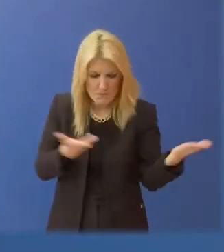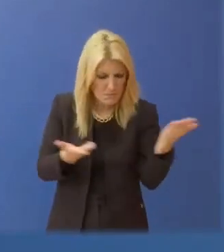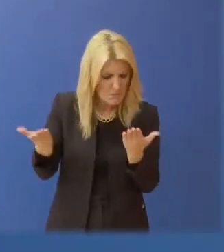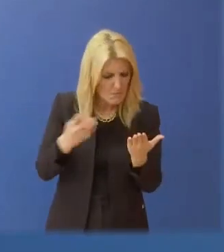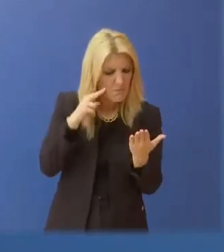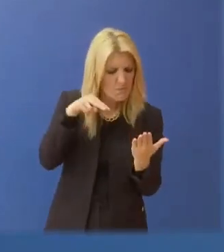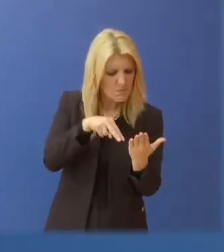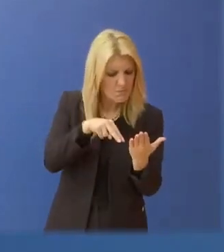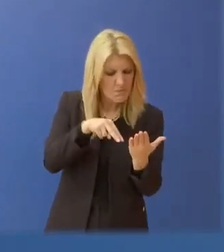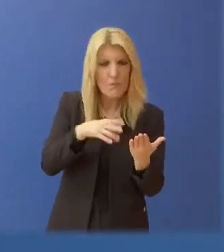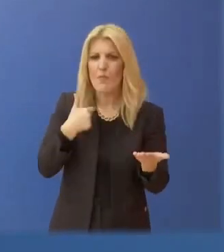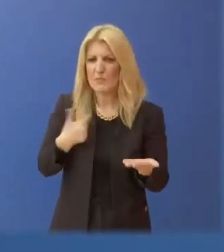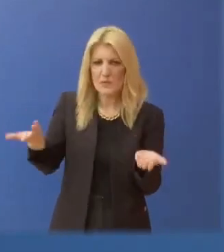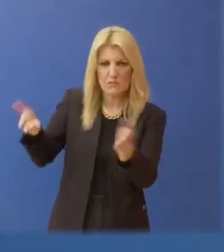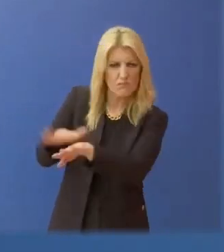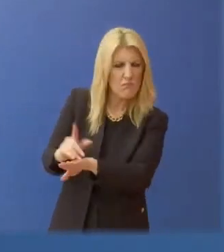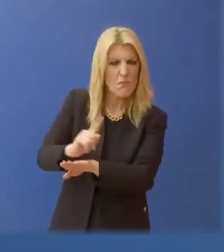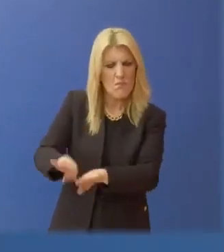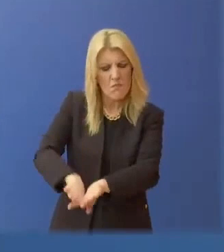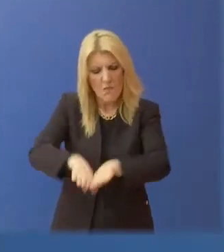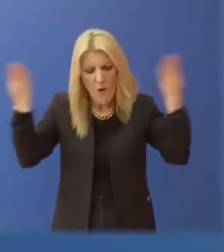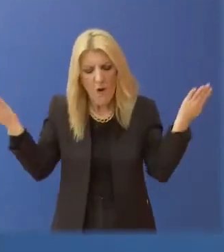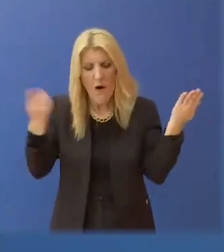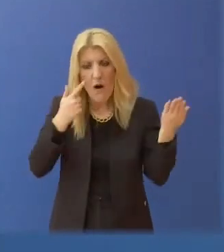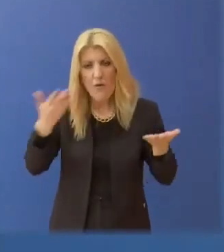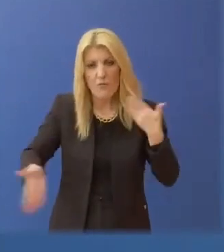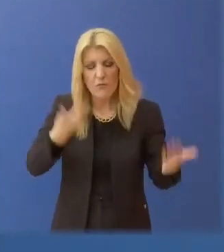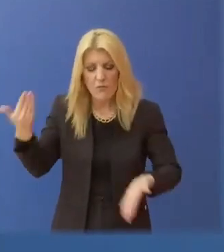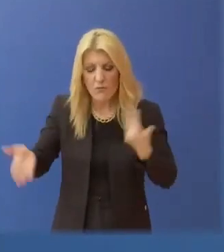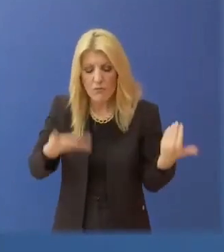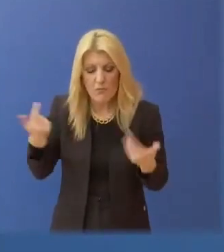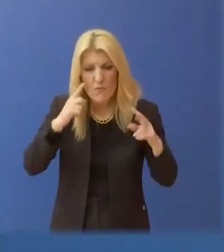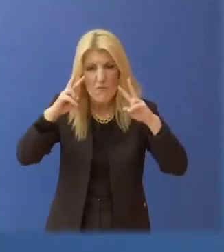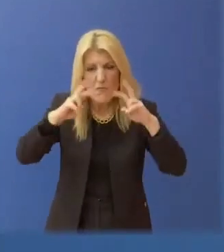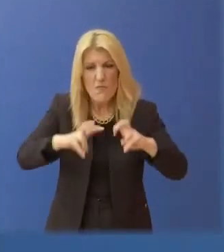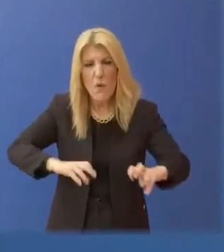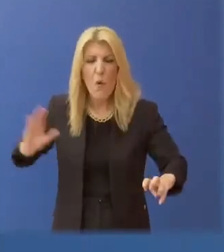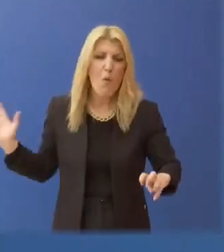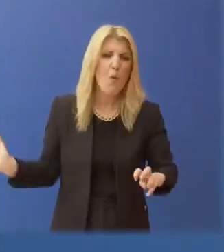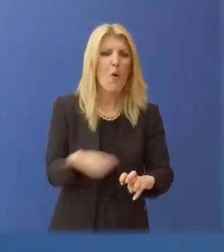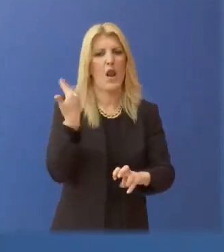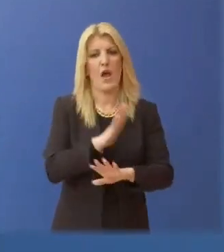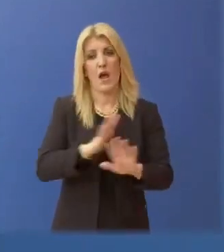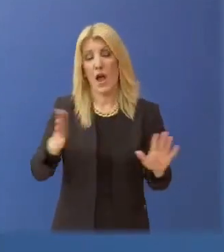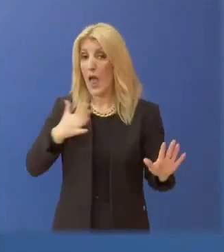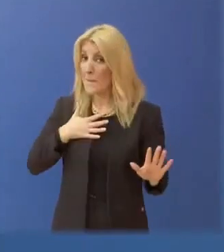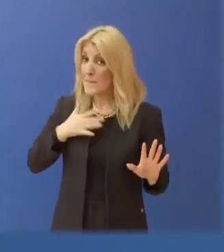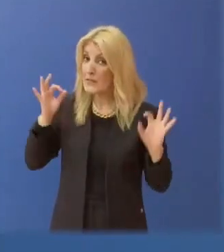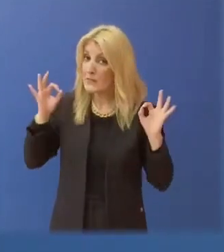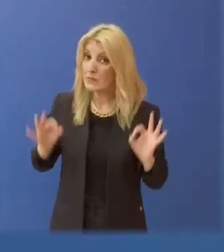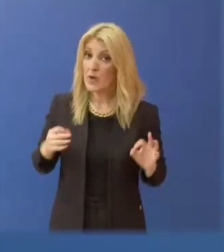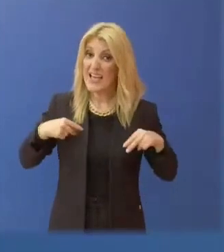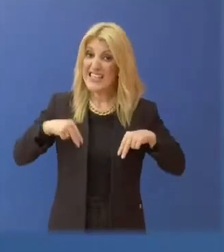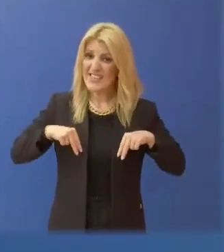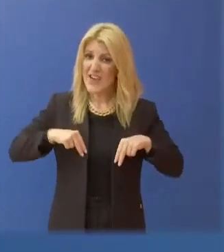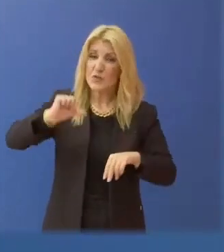καλείται να φωτίσει κάθε πτυχή της υπόθεσης αυτής. Από εκεί και πέρα η κυβέρνησή μας από την πρώτη στιγμή, αναφέρομαι